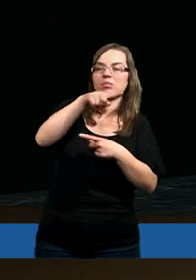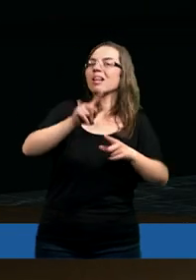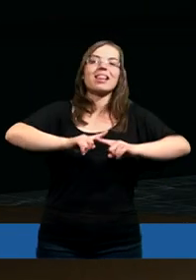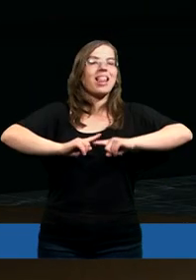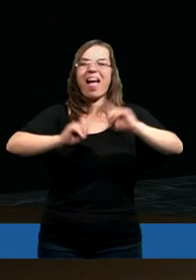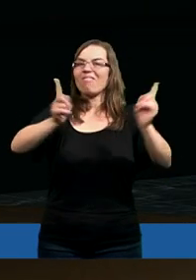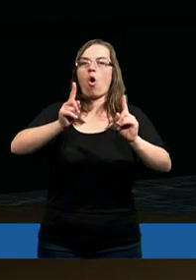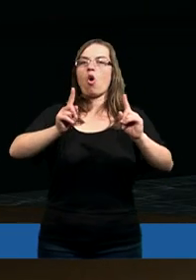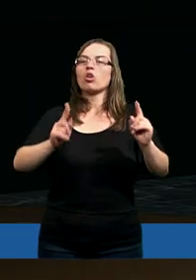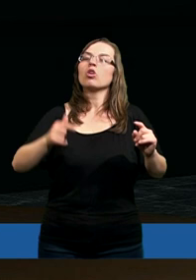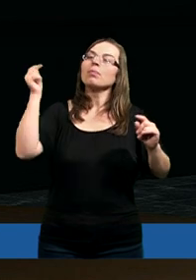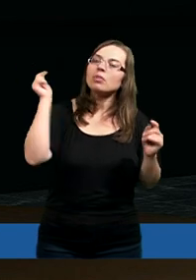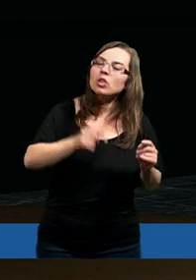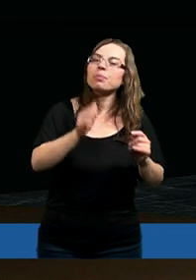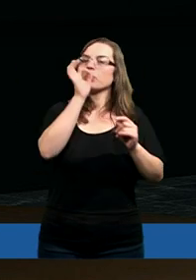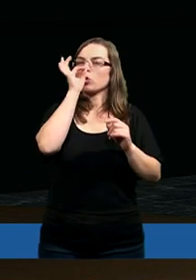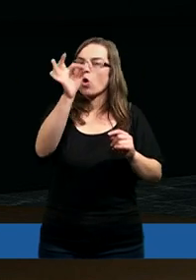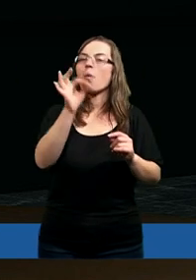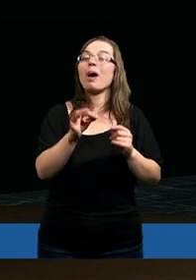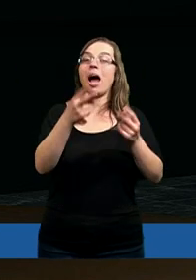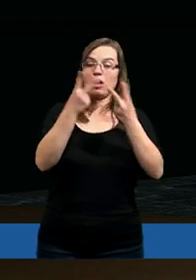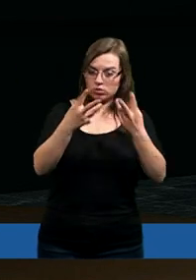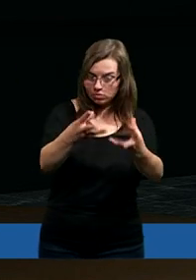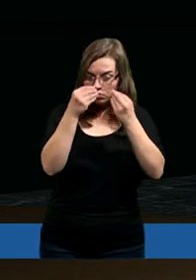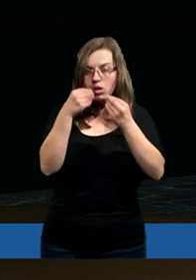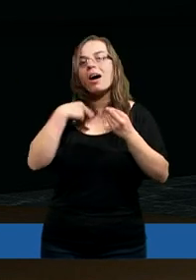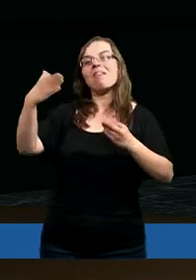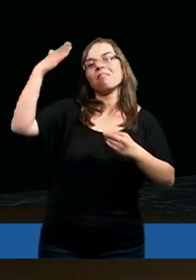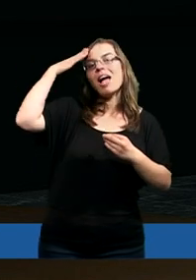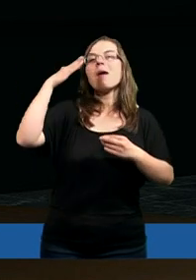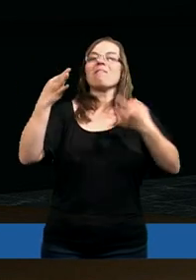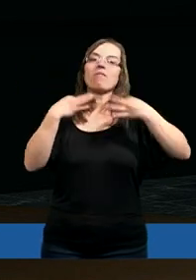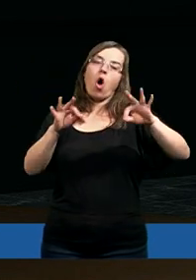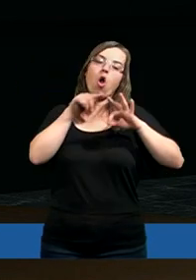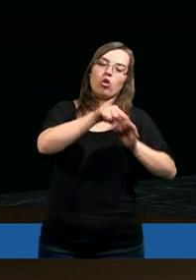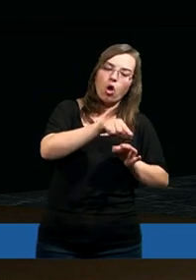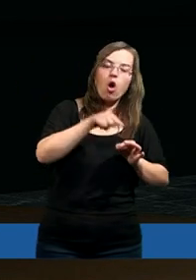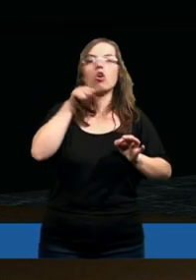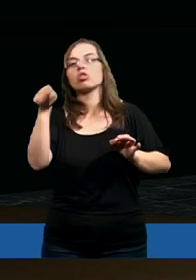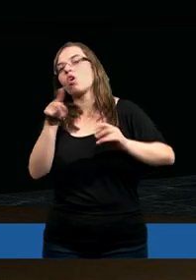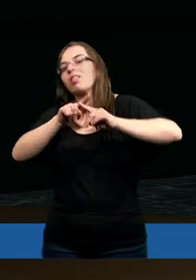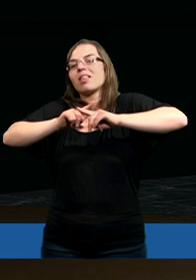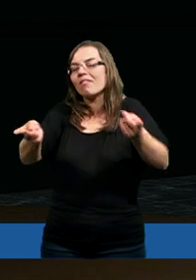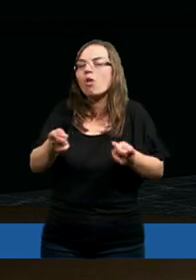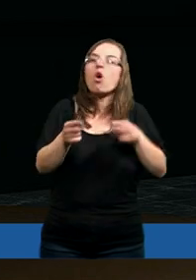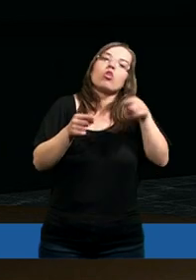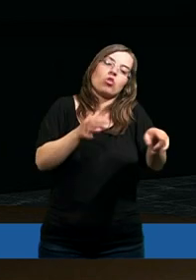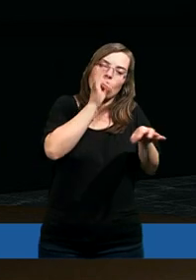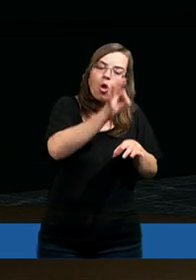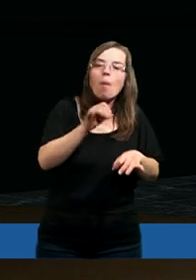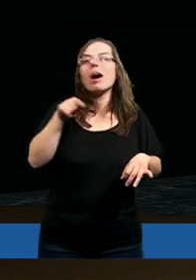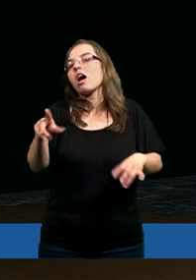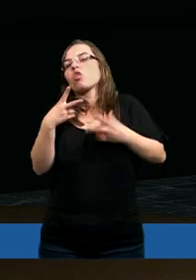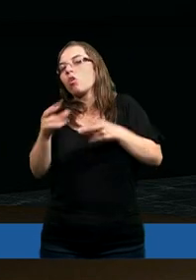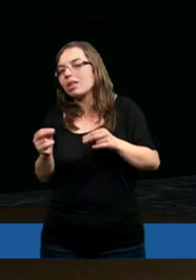I studiując to Słowo Boże, ja wiem, co mi wolno, czego nie wolno, czego sobie Pan Jezus życzy, Pan Bóg, a co nie.